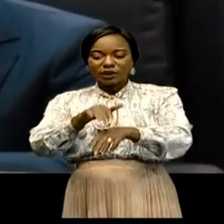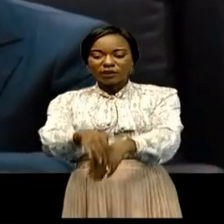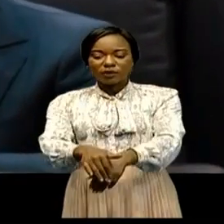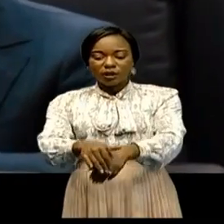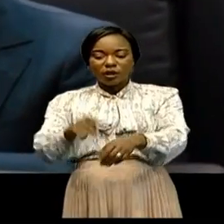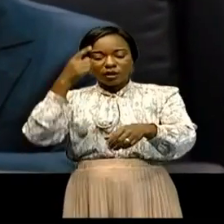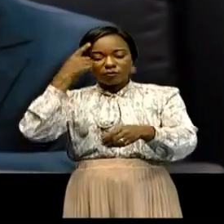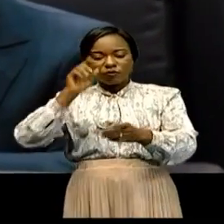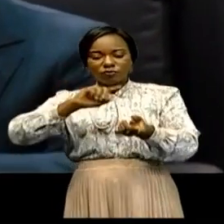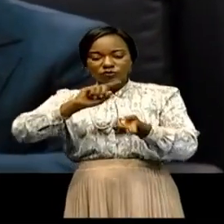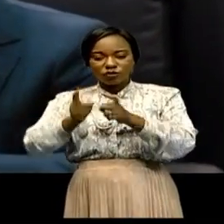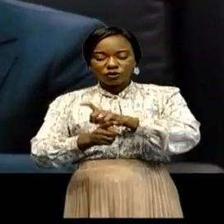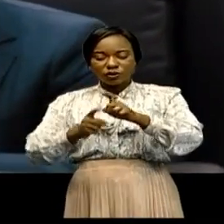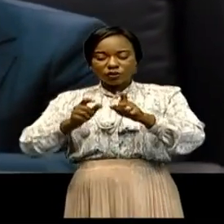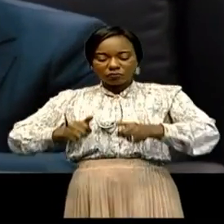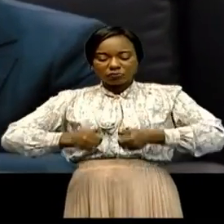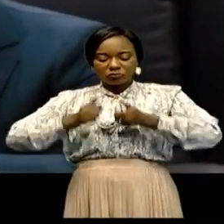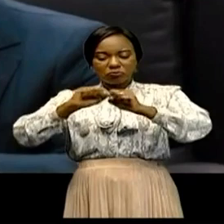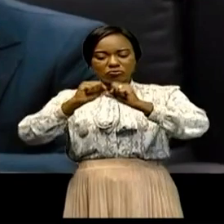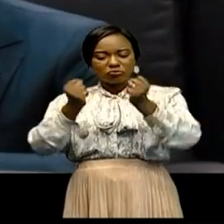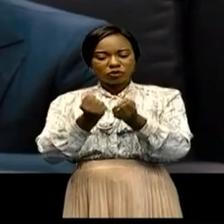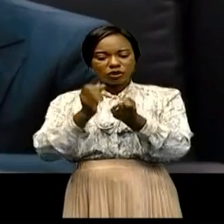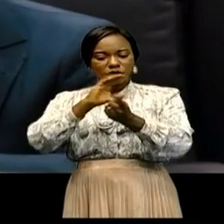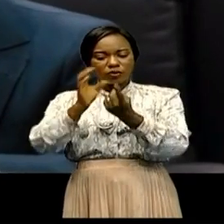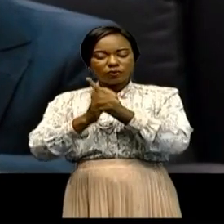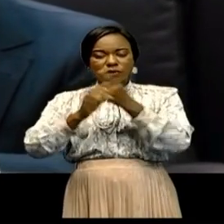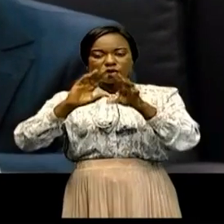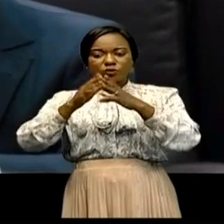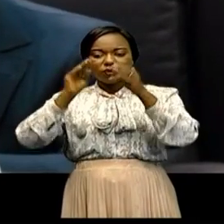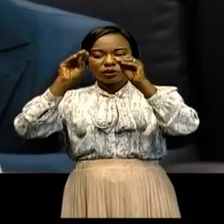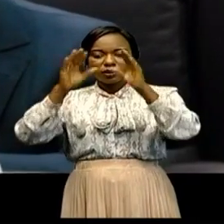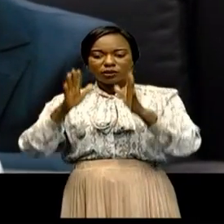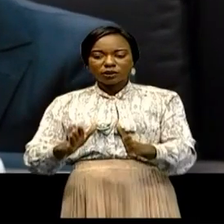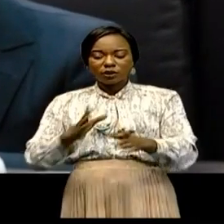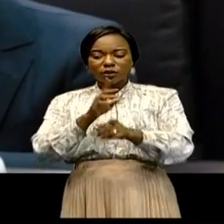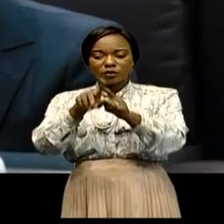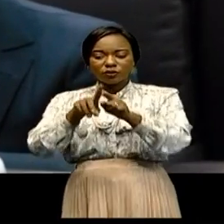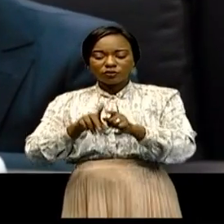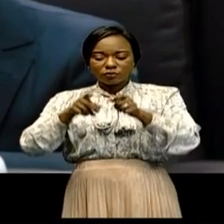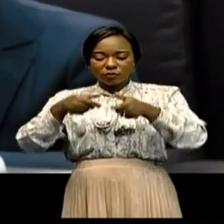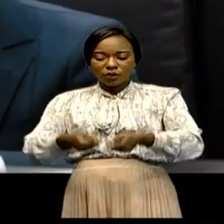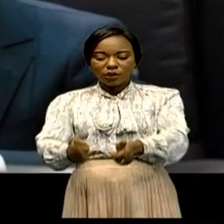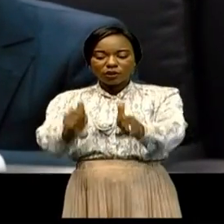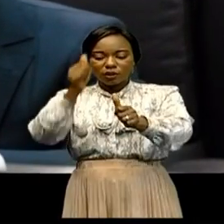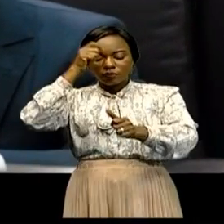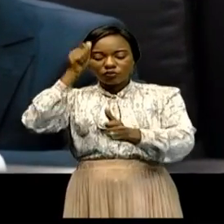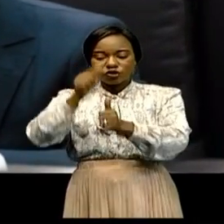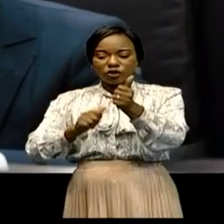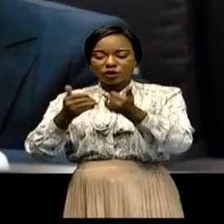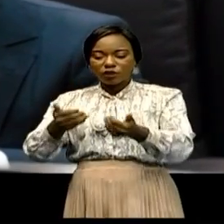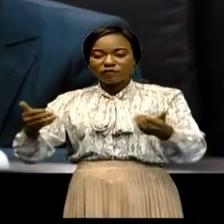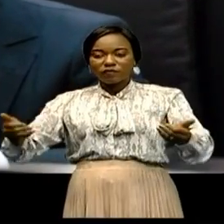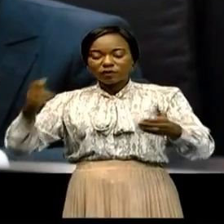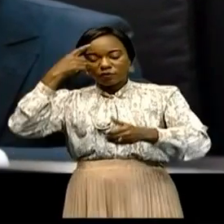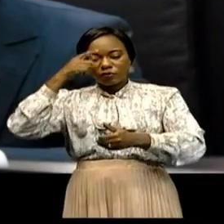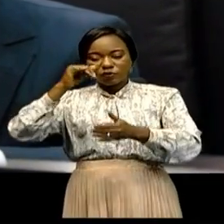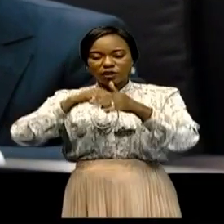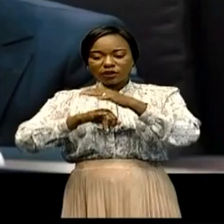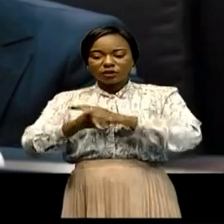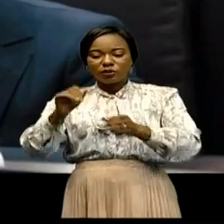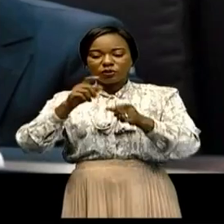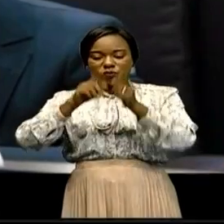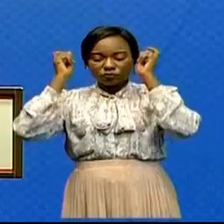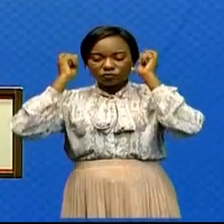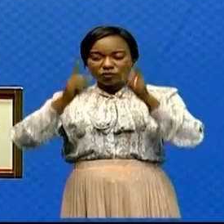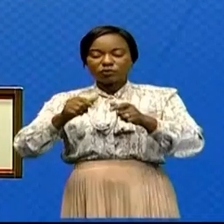pour améliorer les conditions socio-économiques des enseignants et garantir l'accès pour chaque enfant à une instruction de